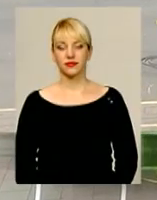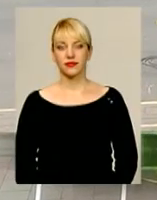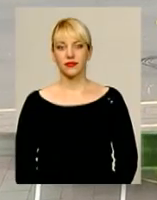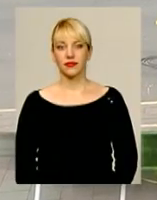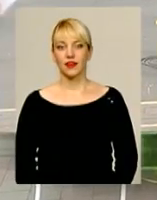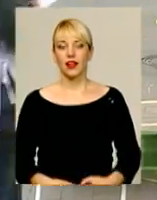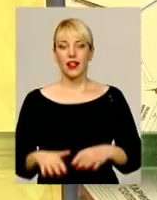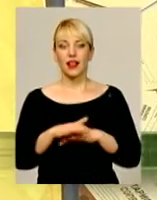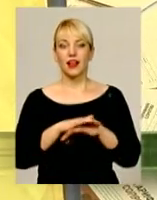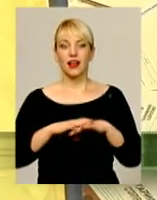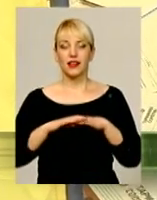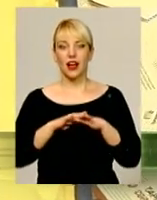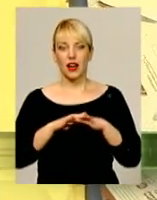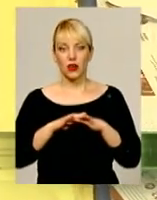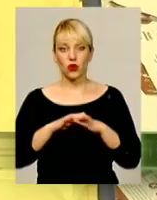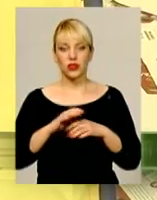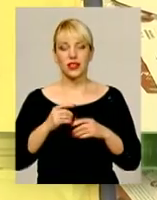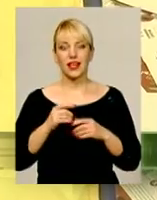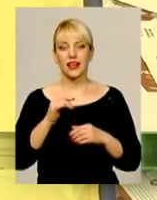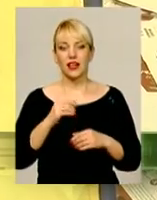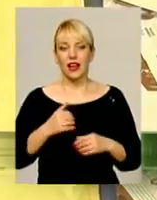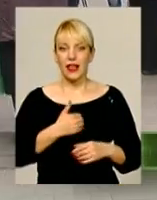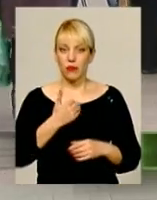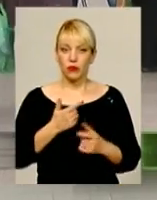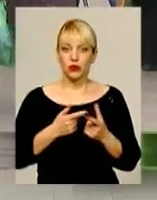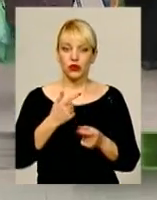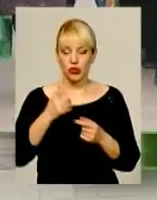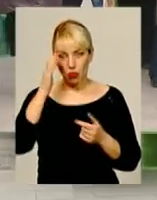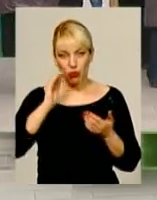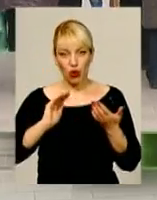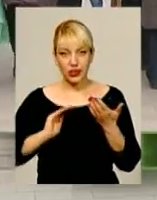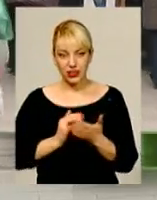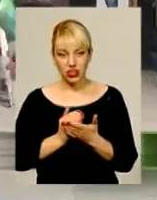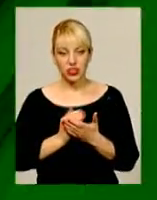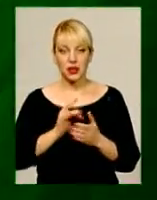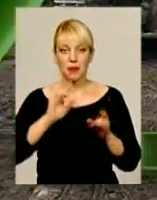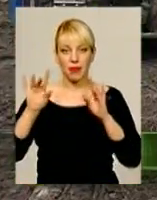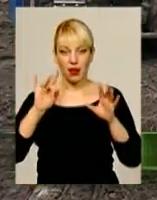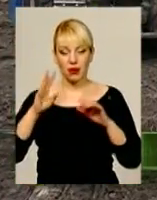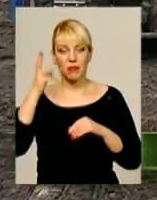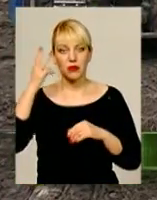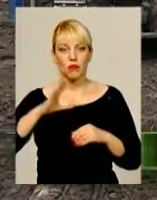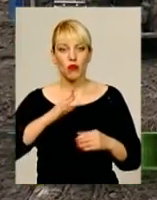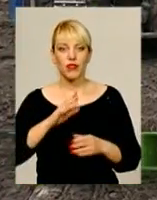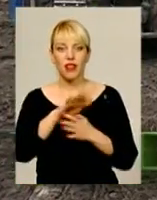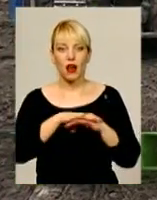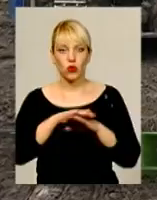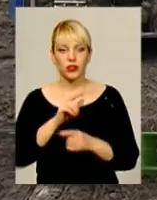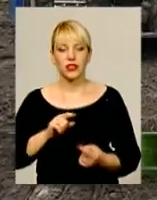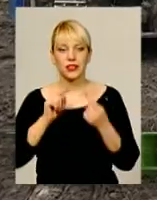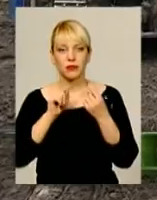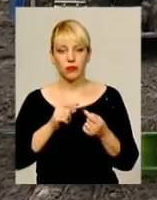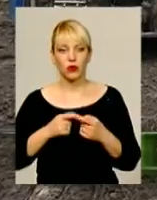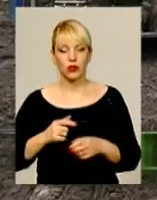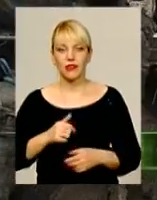Народний імпульс чи політичний піар? У Хмельницькому відбувся тарифний спротив. Таємниче будівництво